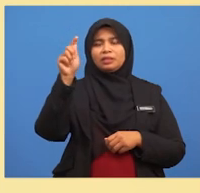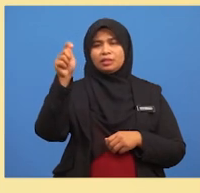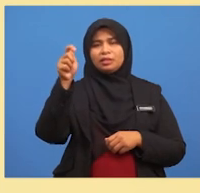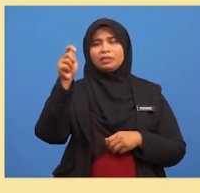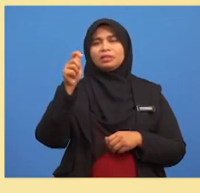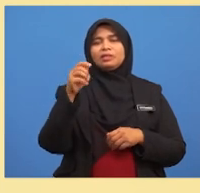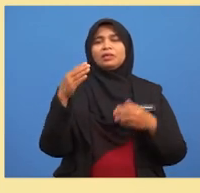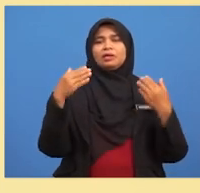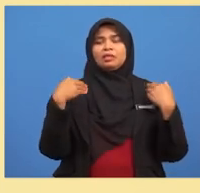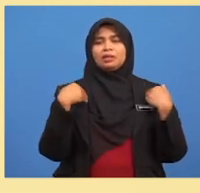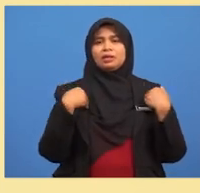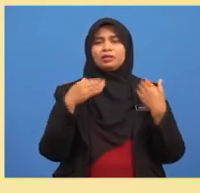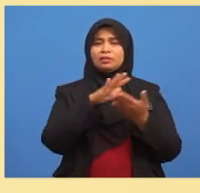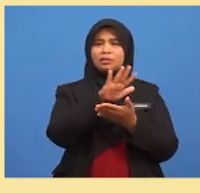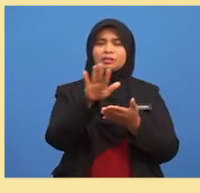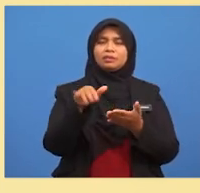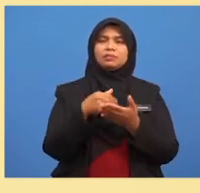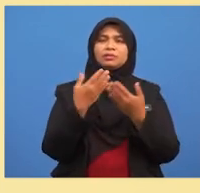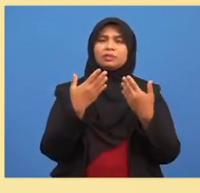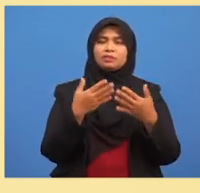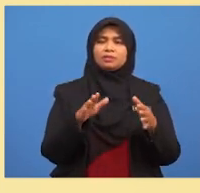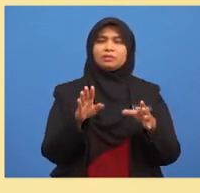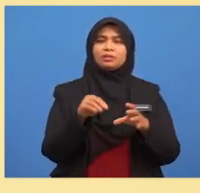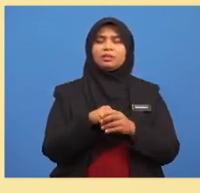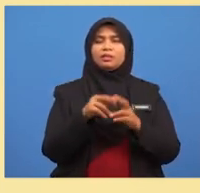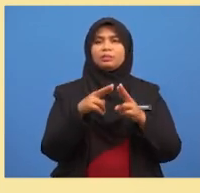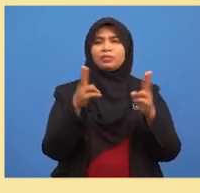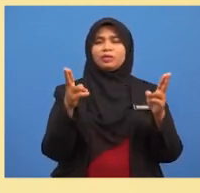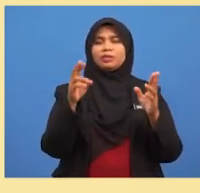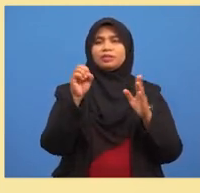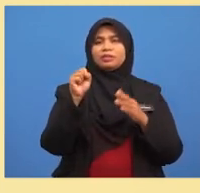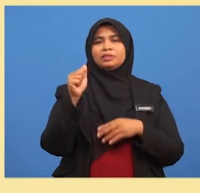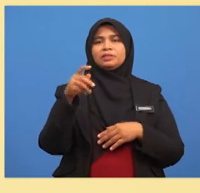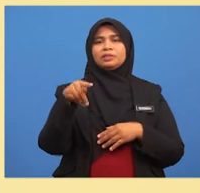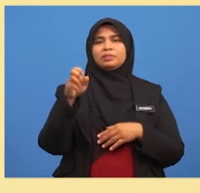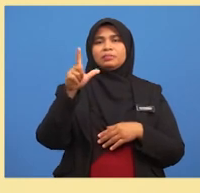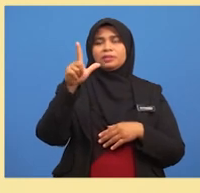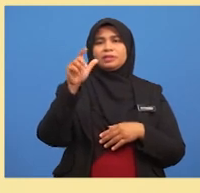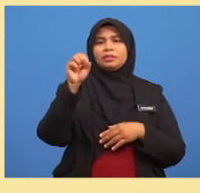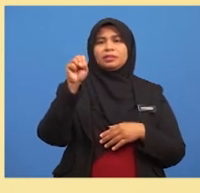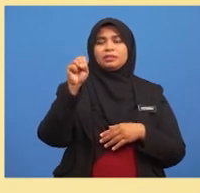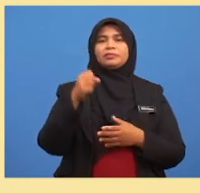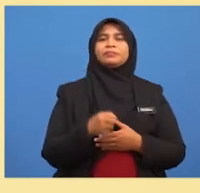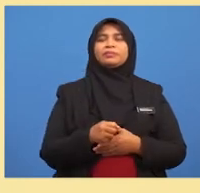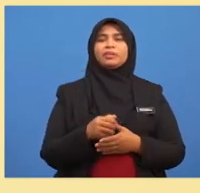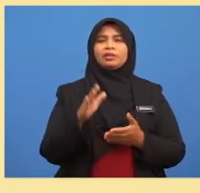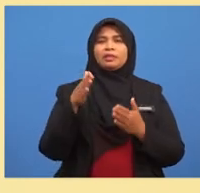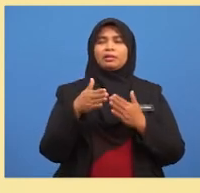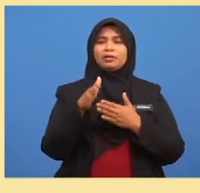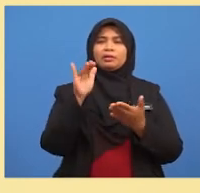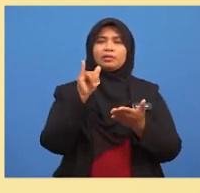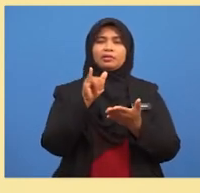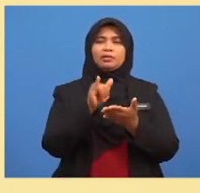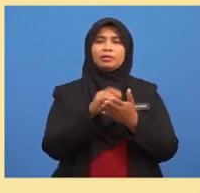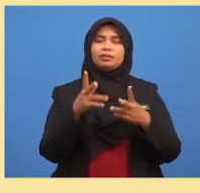mengandungi semua kesudahan dalam ruang sampel S Oleh itu, peristiwa A